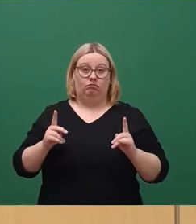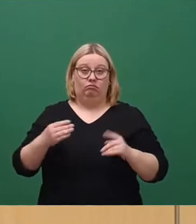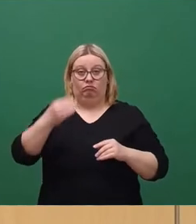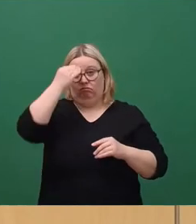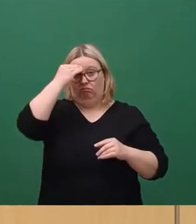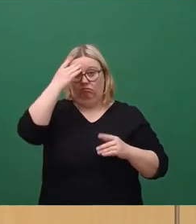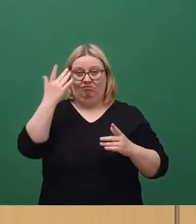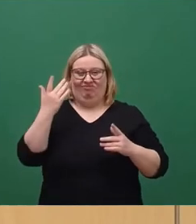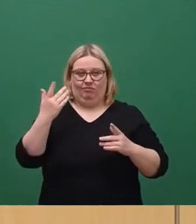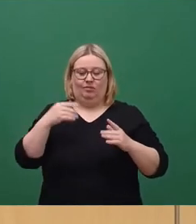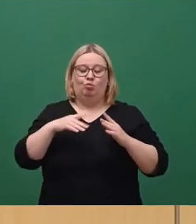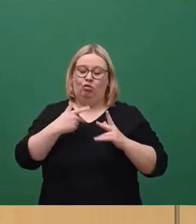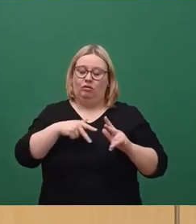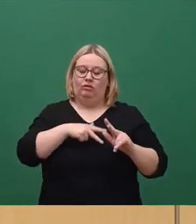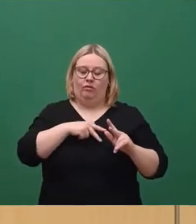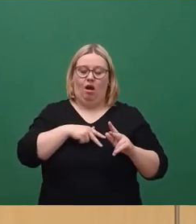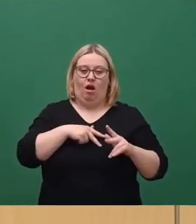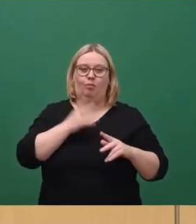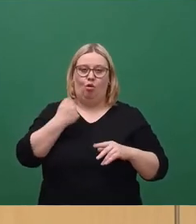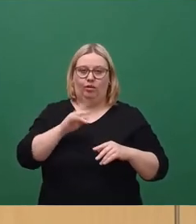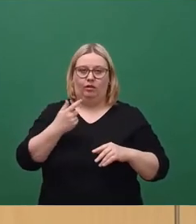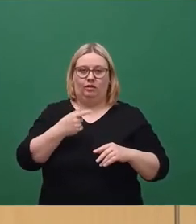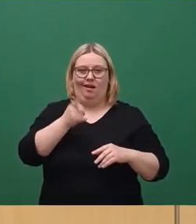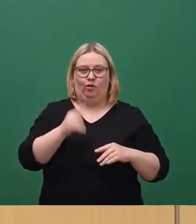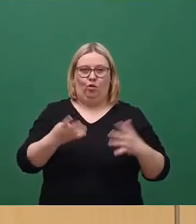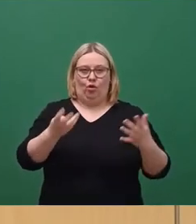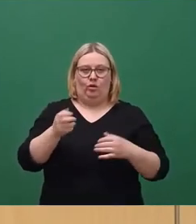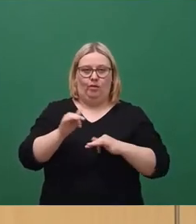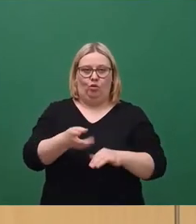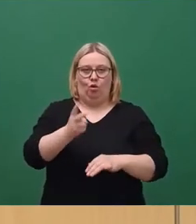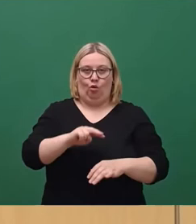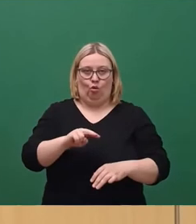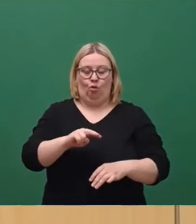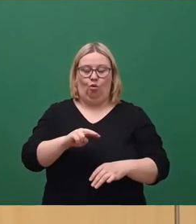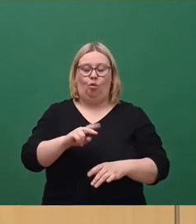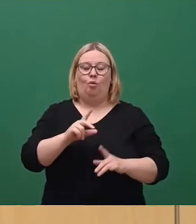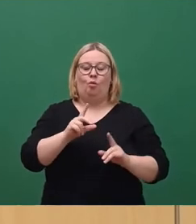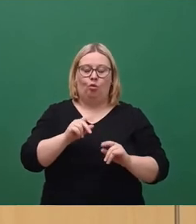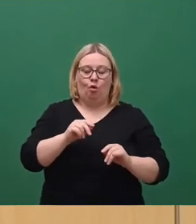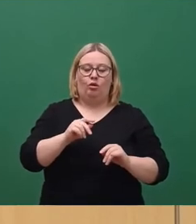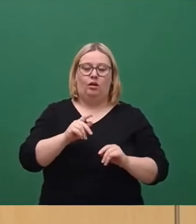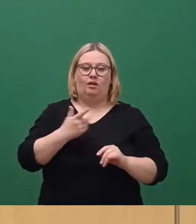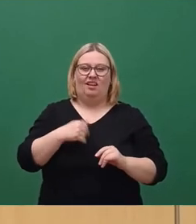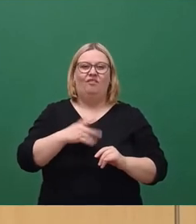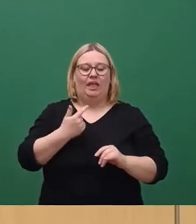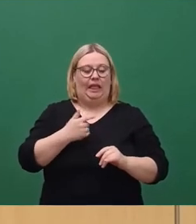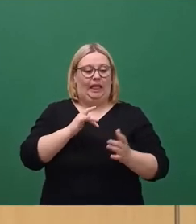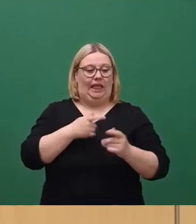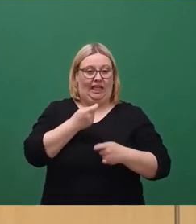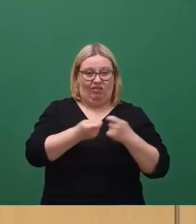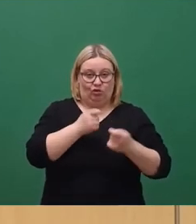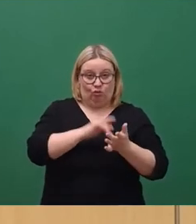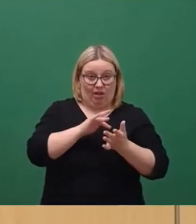dass ein gewaltiger Anteil an den besagten 109 Millionen aus eingestellten, aber nicht abgeflossenen Investitionsmitteln,